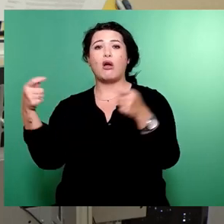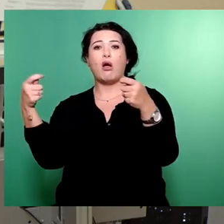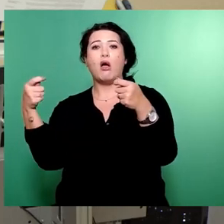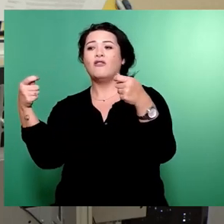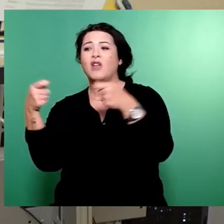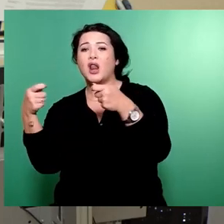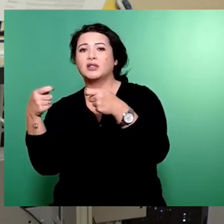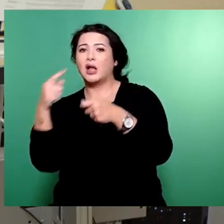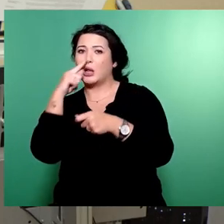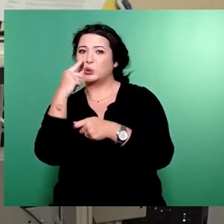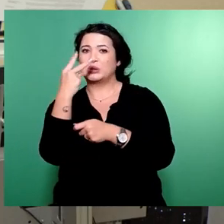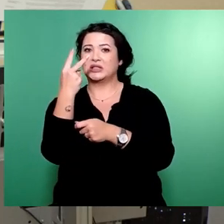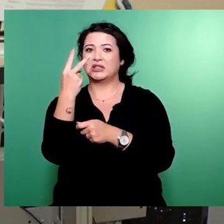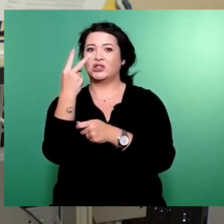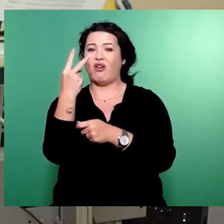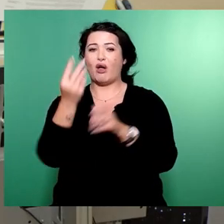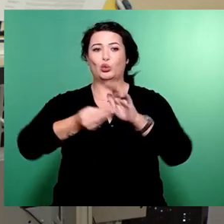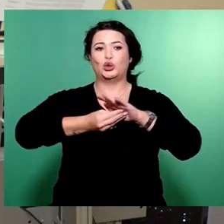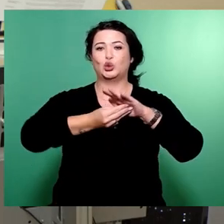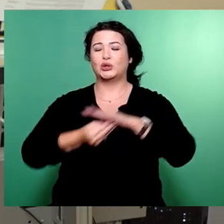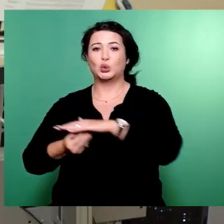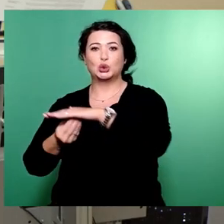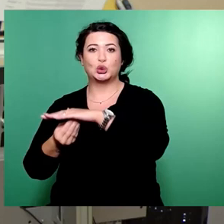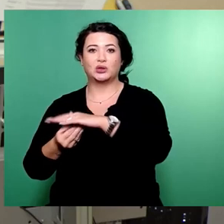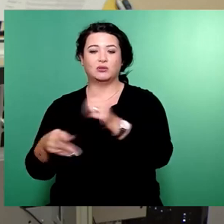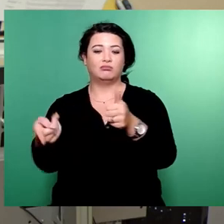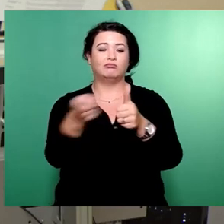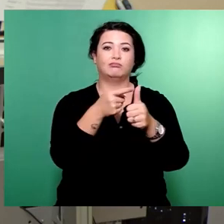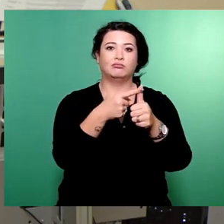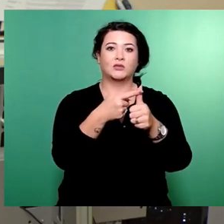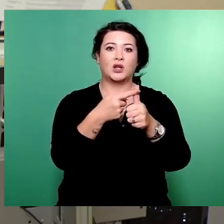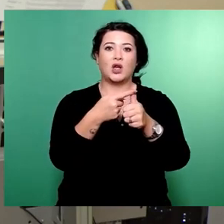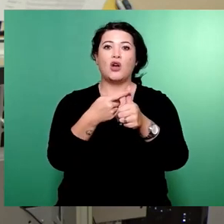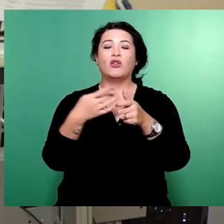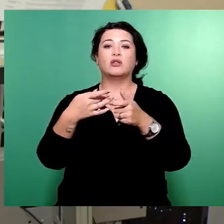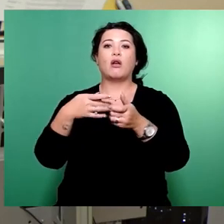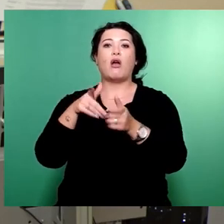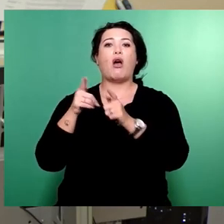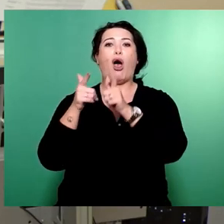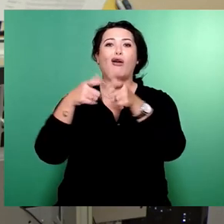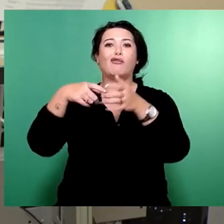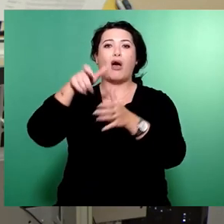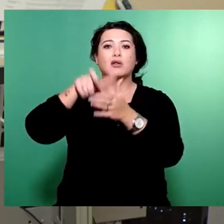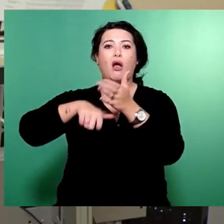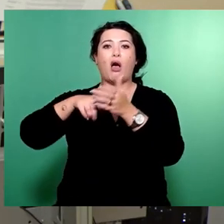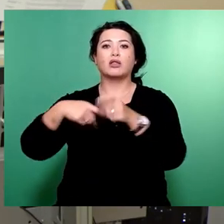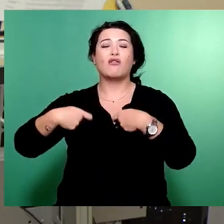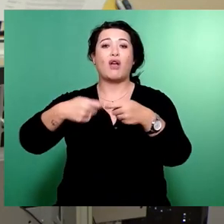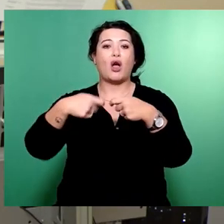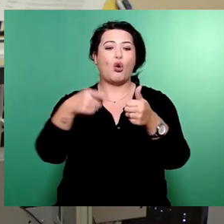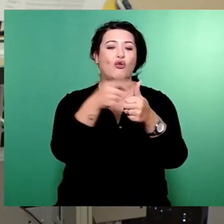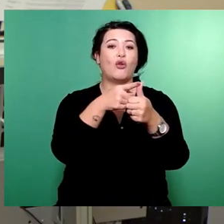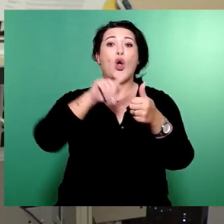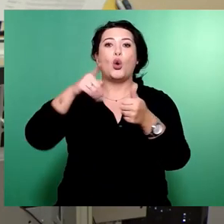Säulen stützen. Das waren die Einnahmen aus dem Fahrkartenverkauf und ein Teil der Gewinne der